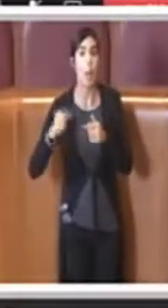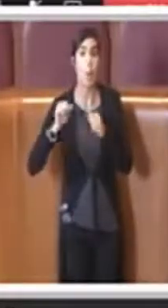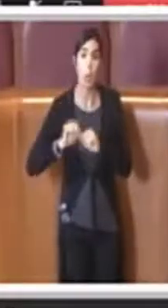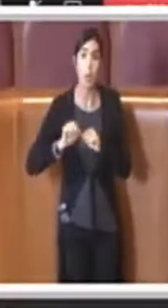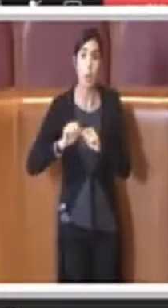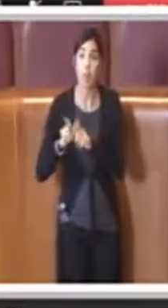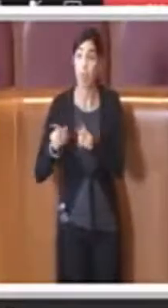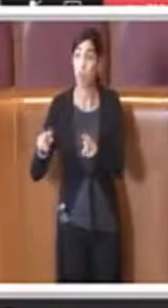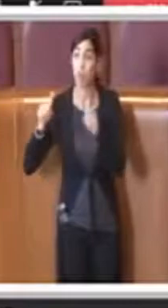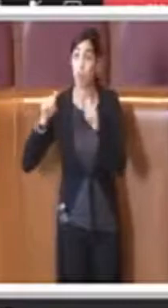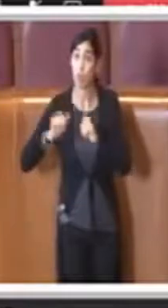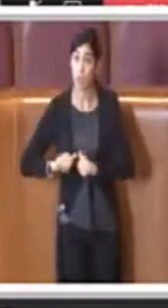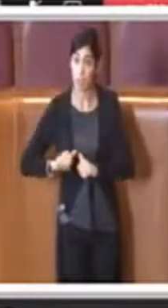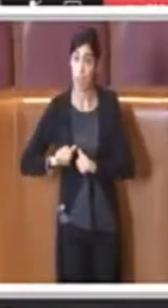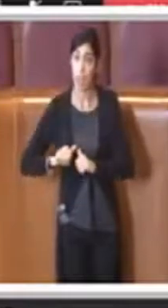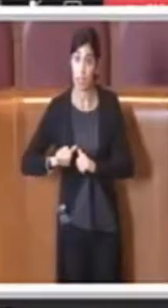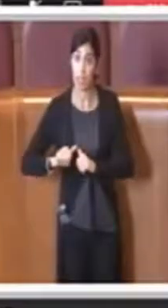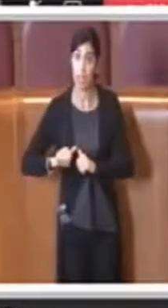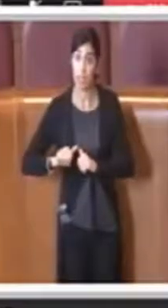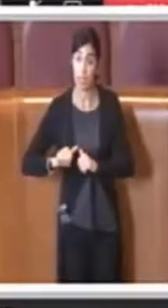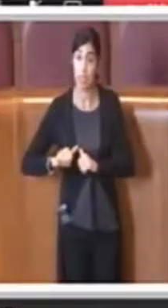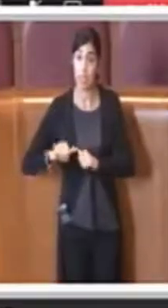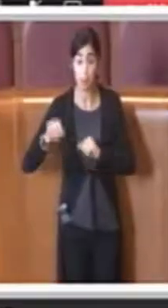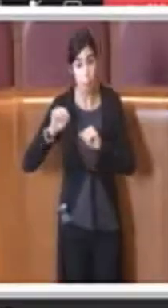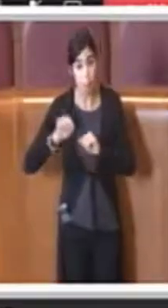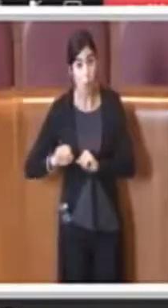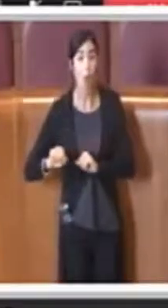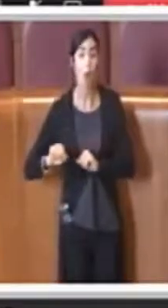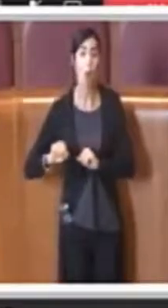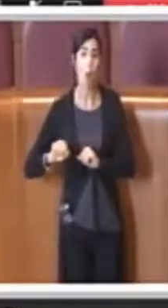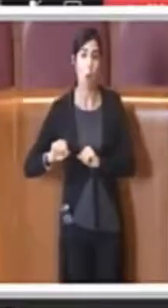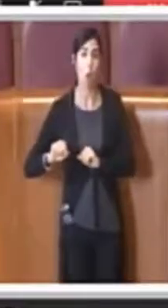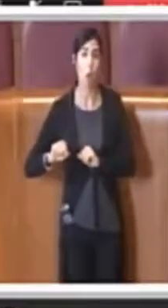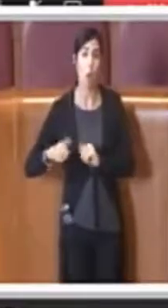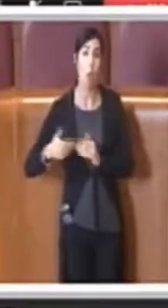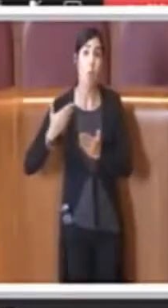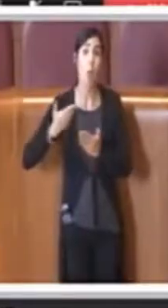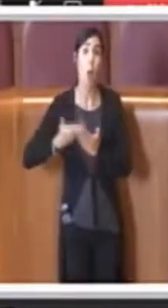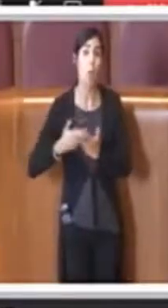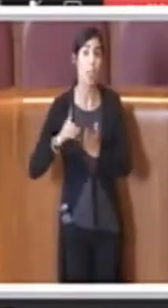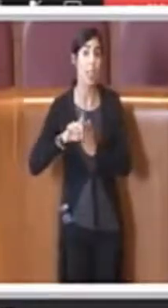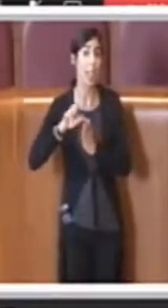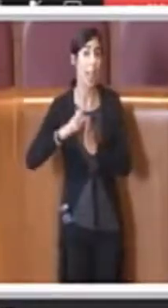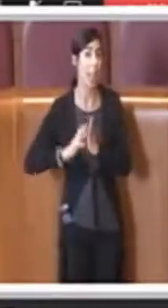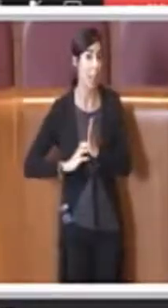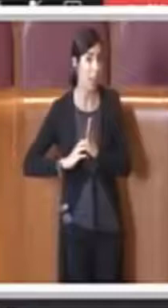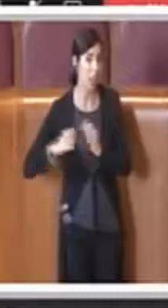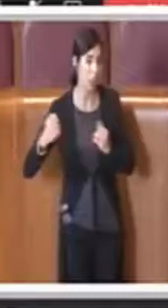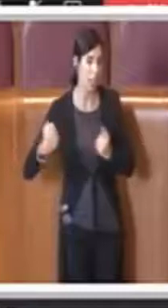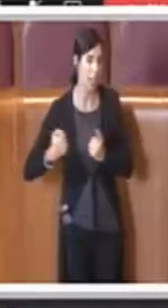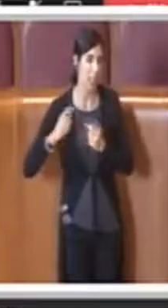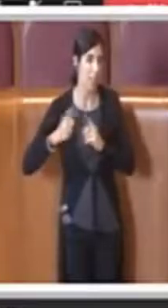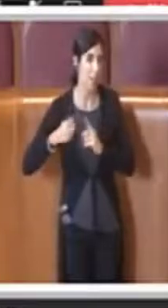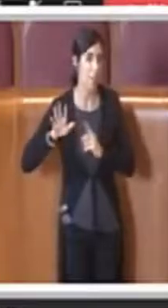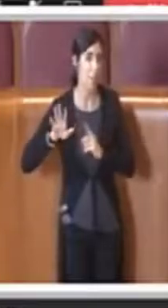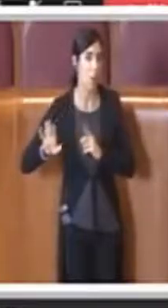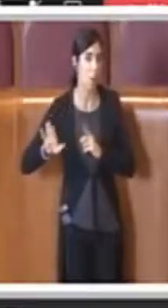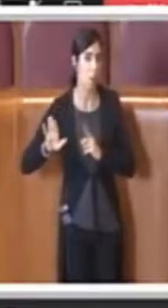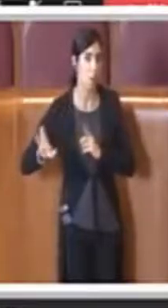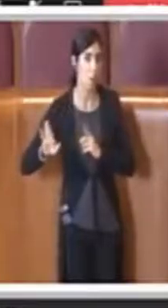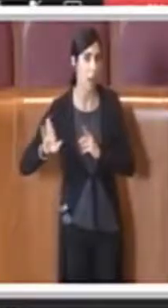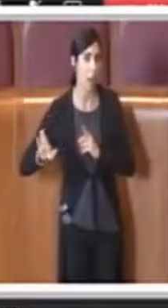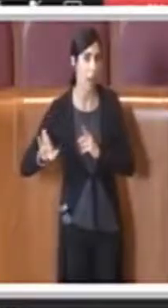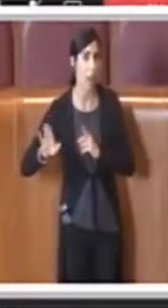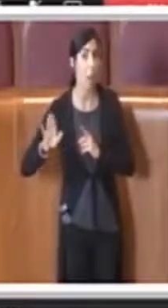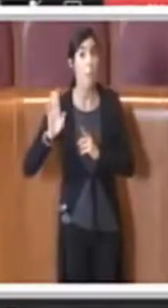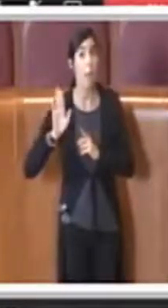cittadinanza di raccogliere, quindi di presentare proposte di deliberazione di iniziativa popolare e invece di